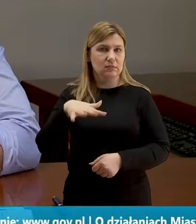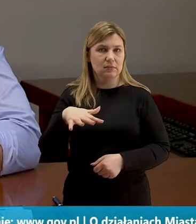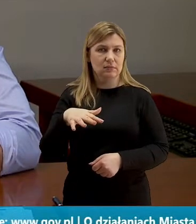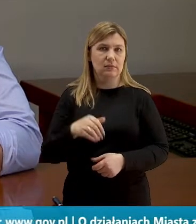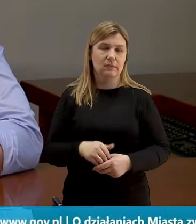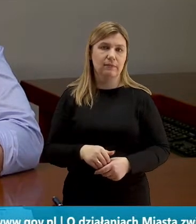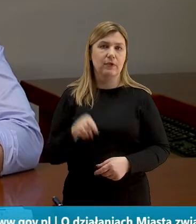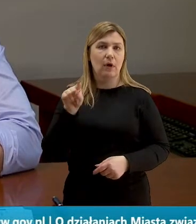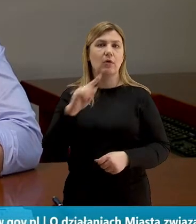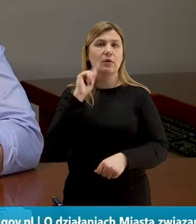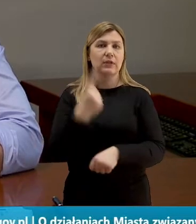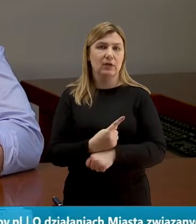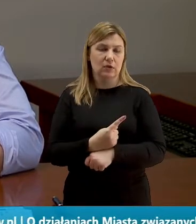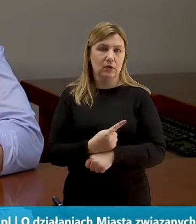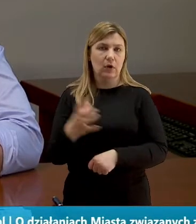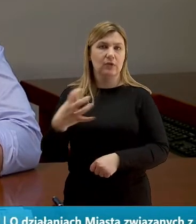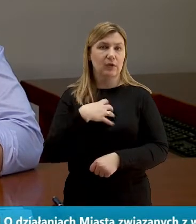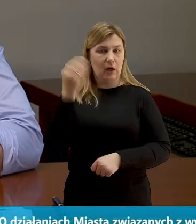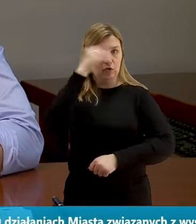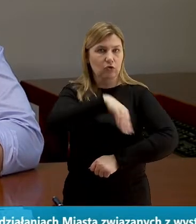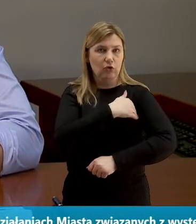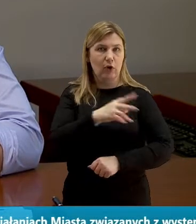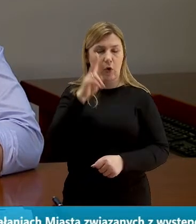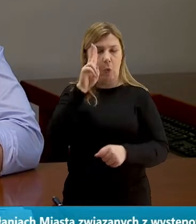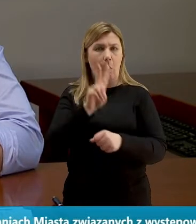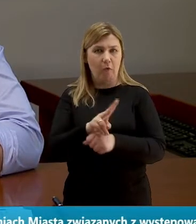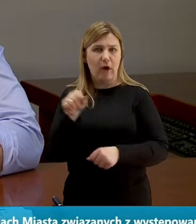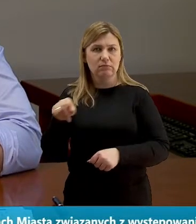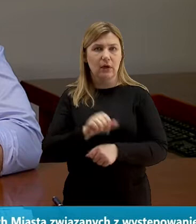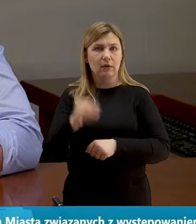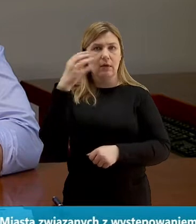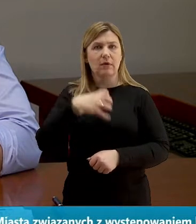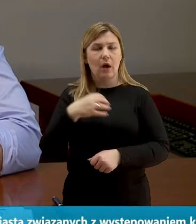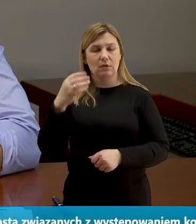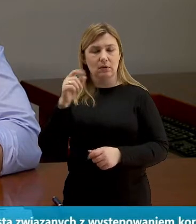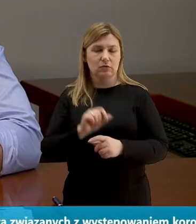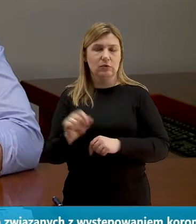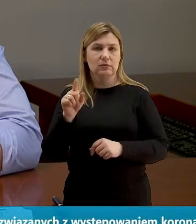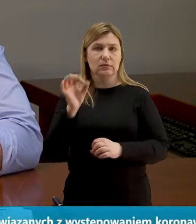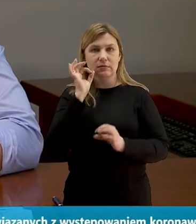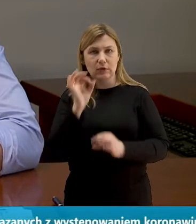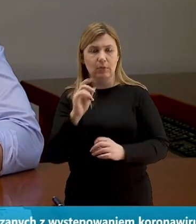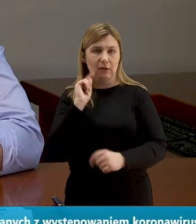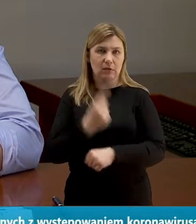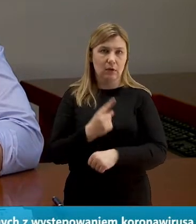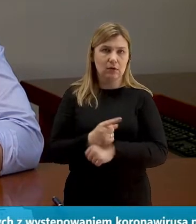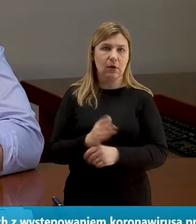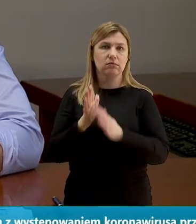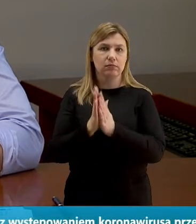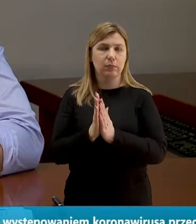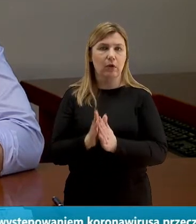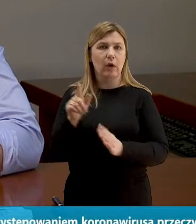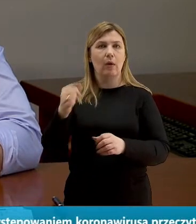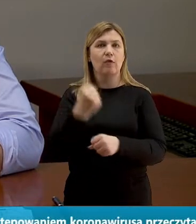O tym decyduje dyrektor i ufam, że dyrektorzy w tej sprawie podejmują racjonalne decyzje a więc proszą o bycie w pracy i